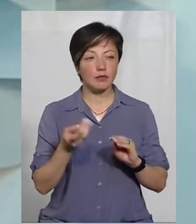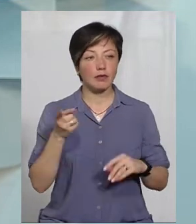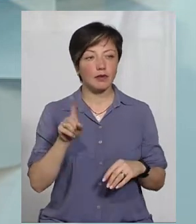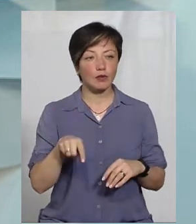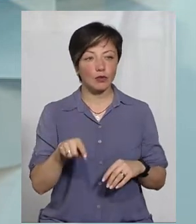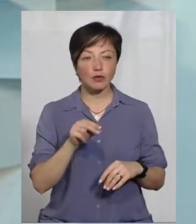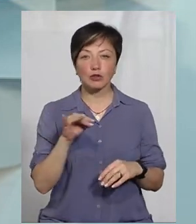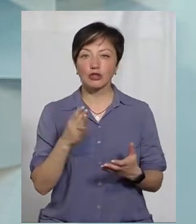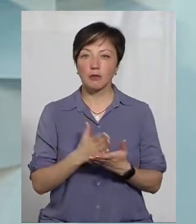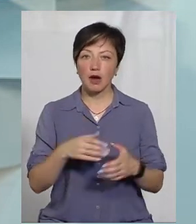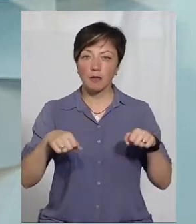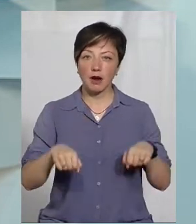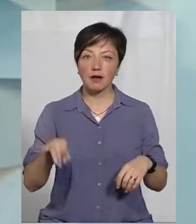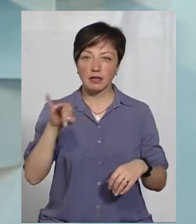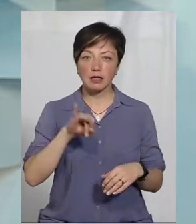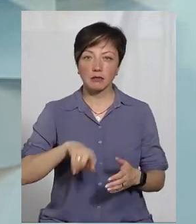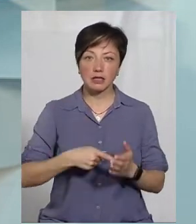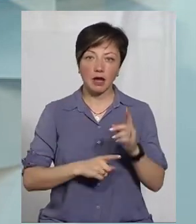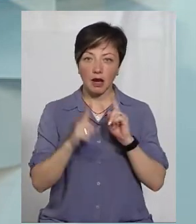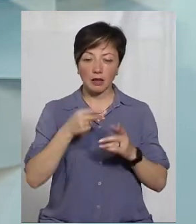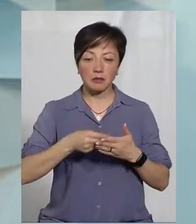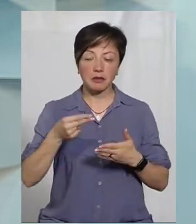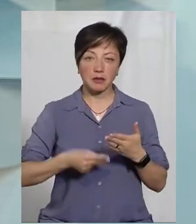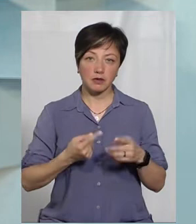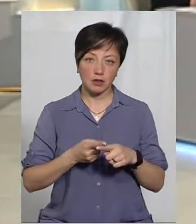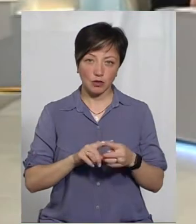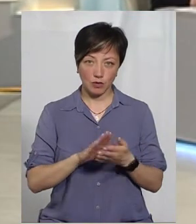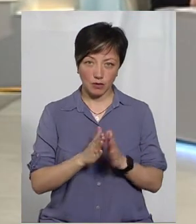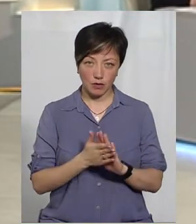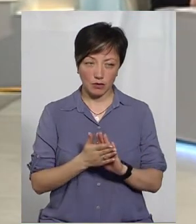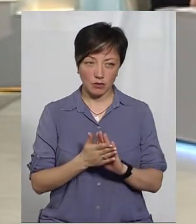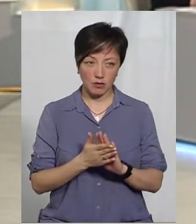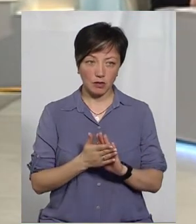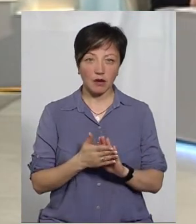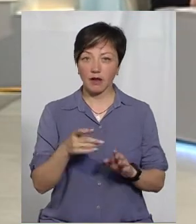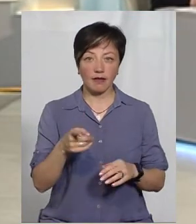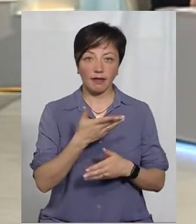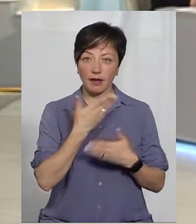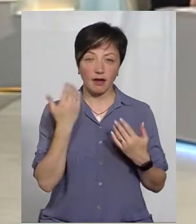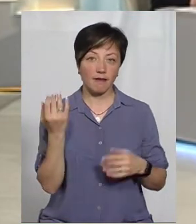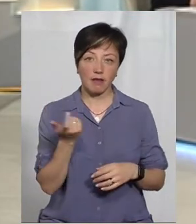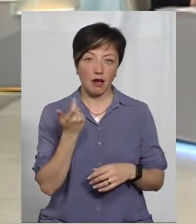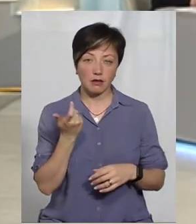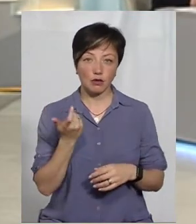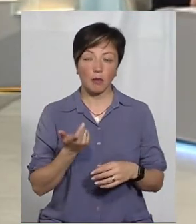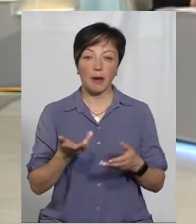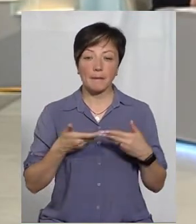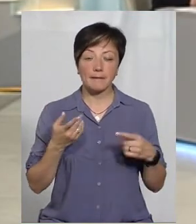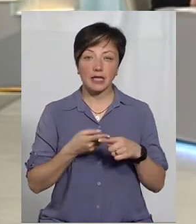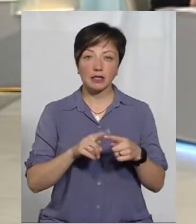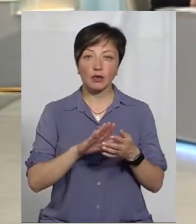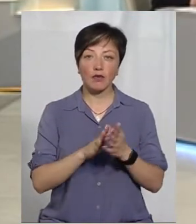тому, що чи має право Ізаславська міська рада підписувати ці договора. Вона не є власником. Ми ці договора